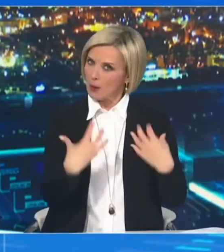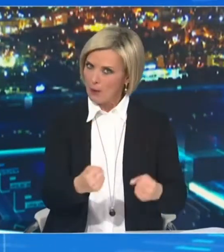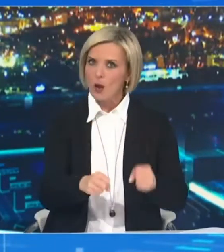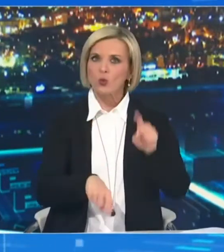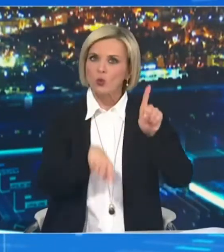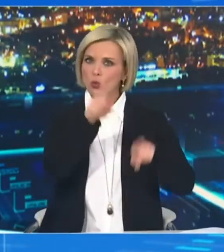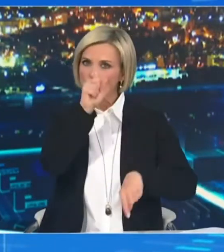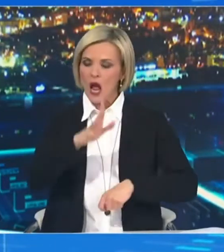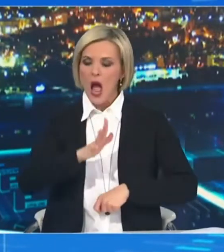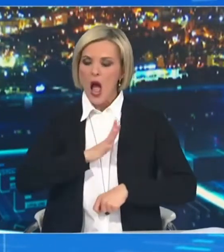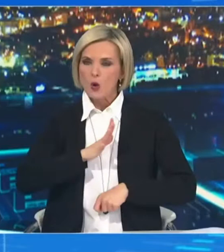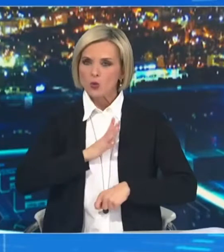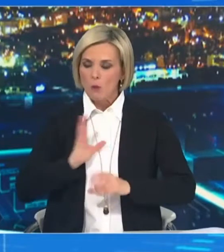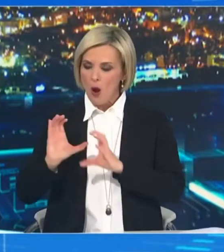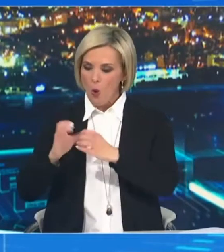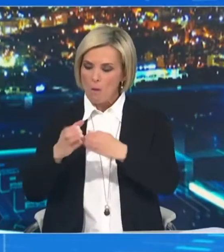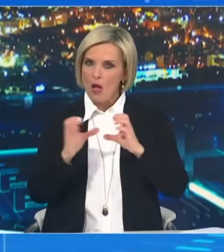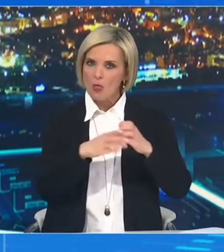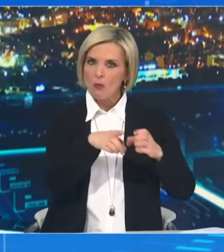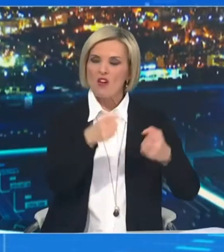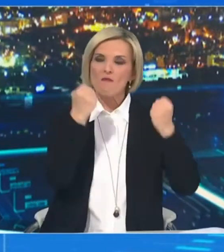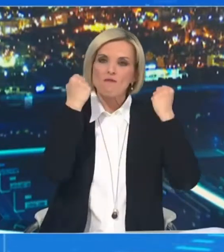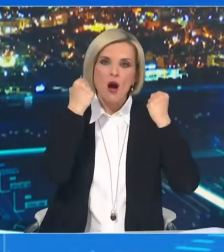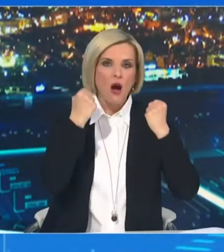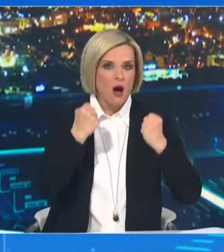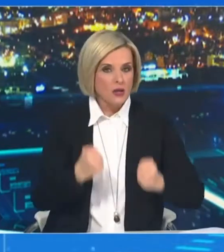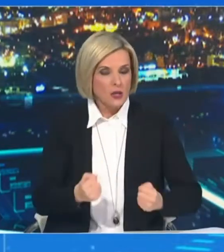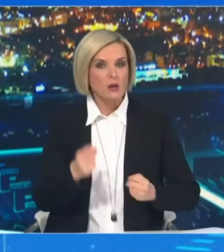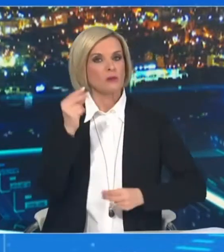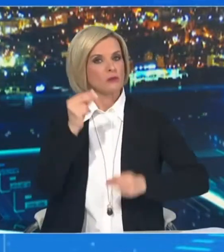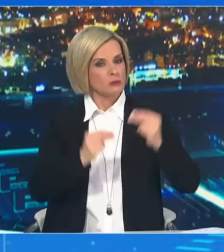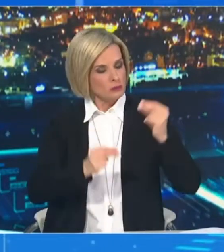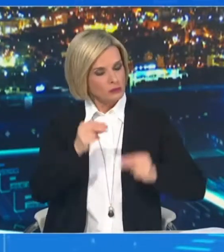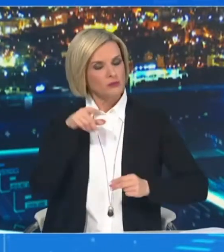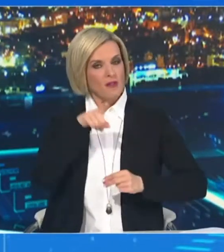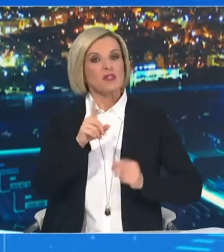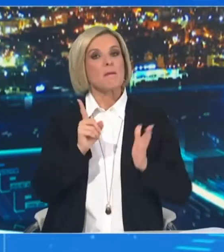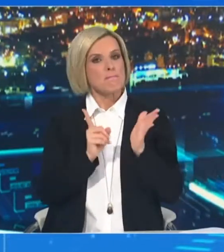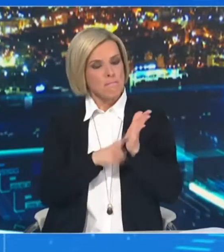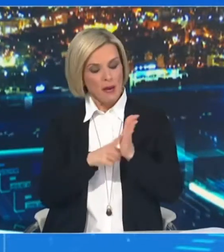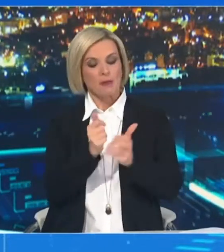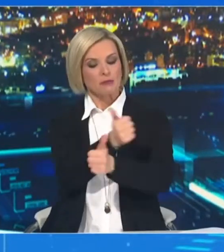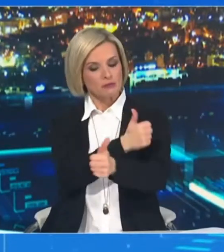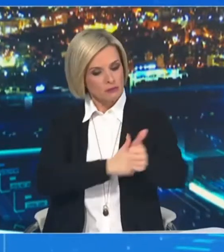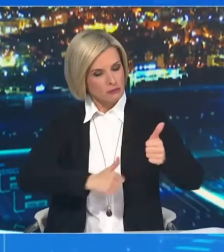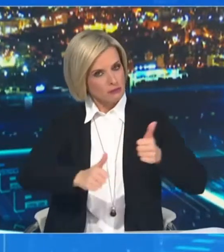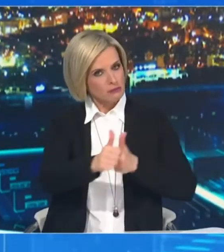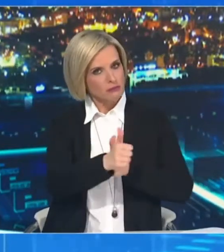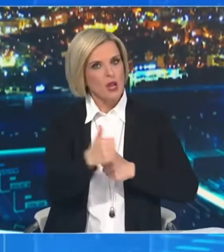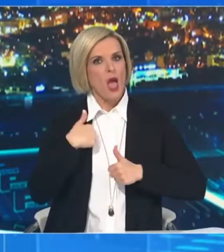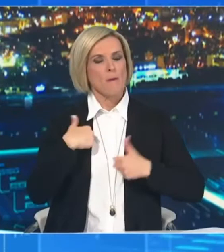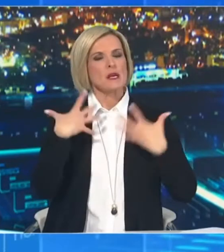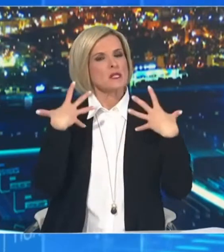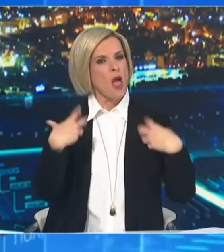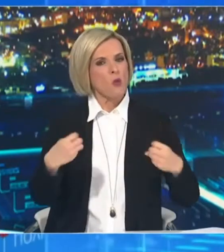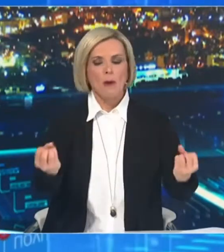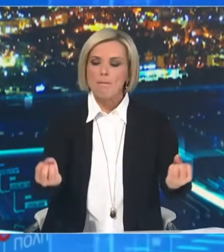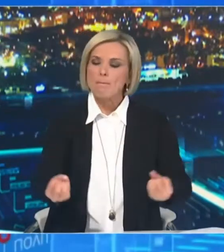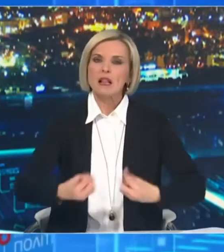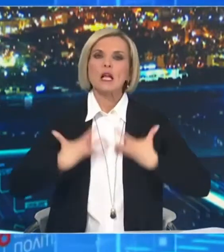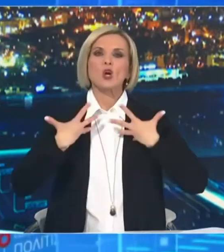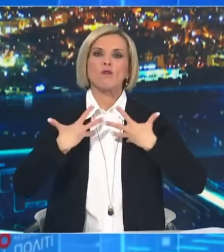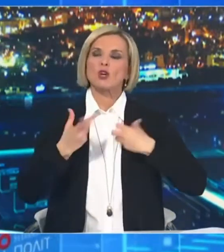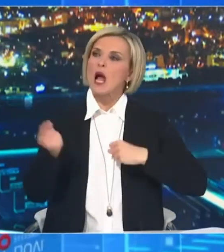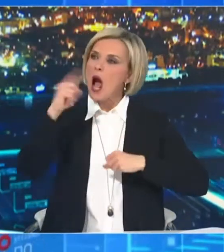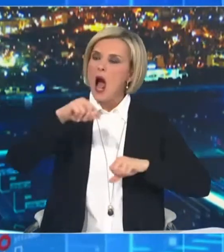βιβλιογραφίες, σημαντικές ήταν και οι πληροφορίες και από άλλα κράτη με τις κατευθύνσεις και